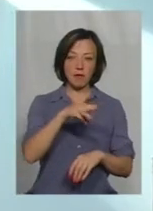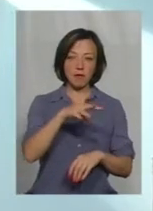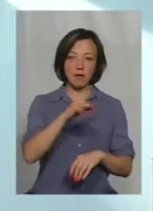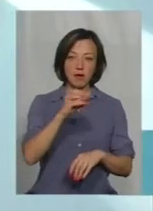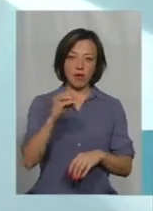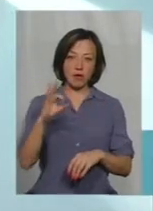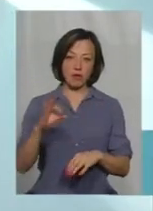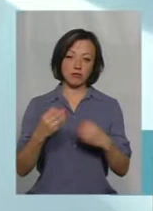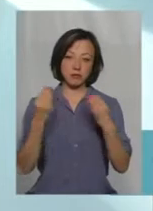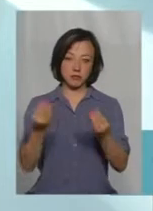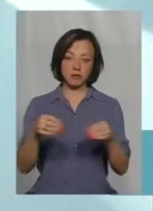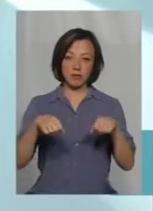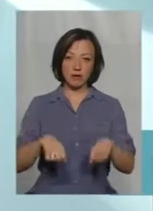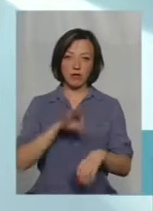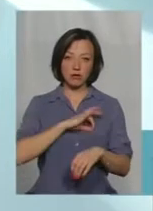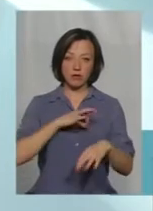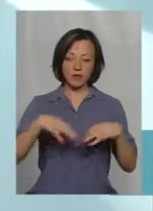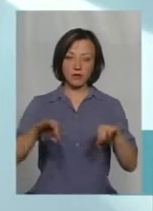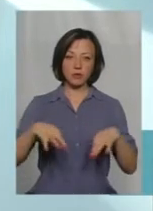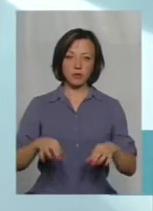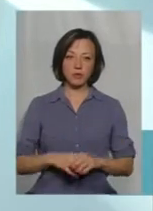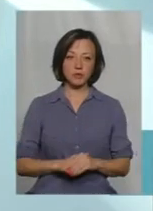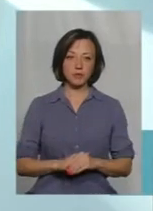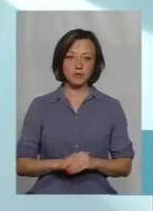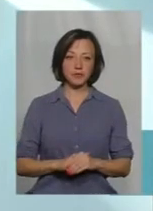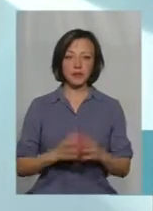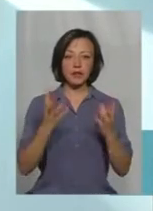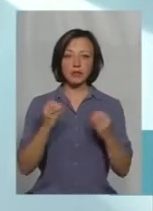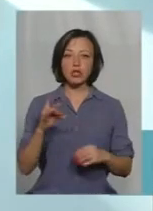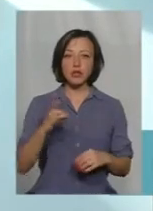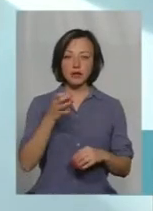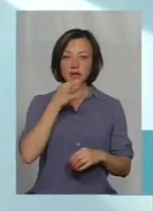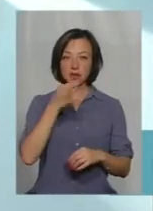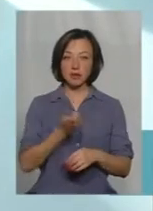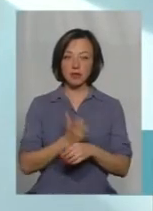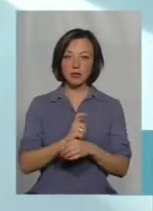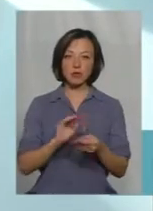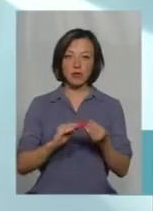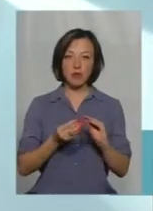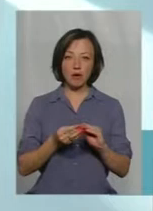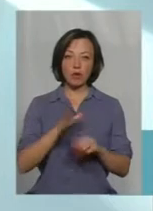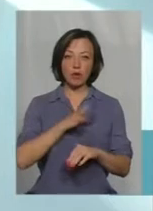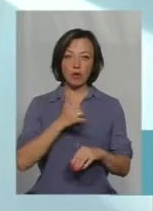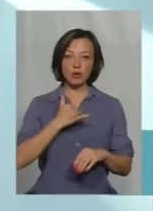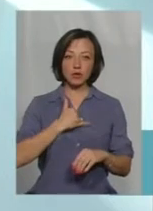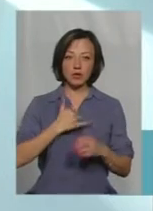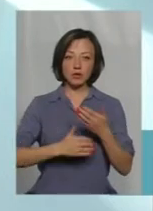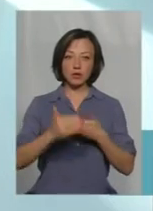отримує право користуватись автомобілем. Ще раз скажу, що найбільшою проблемою, яка була в нас